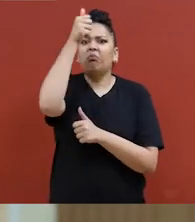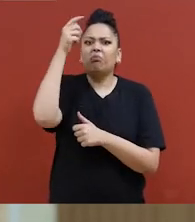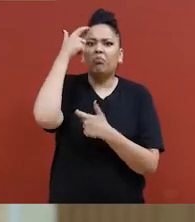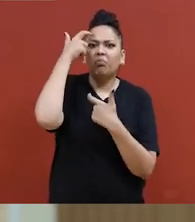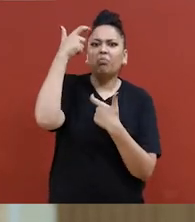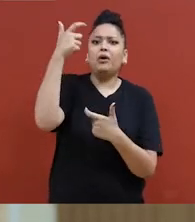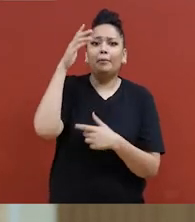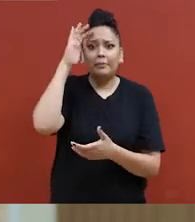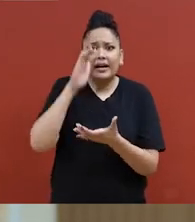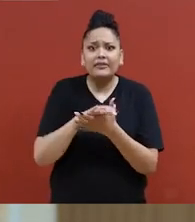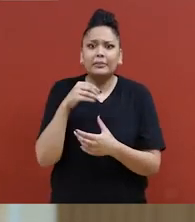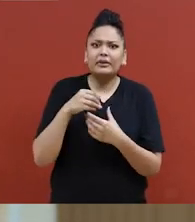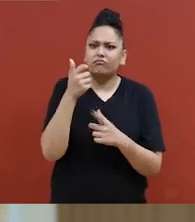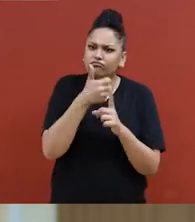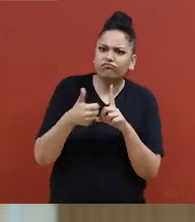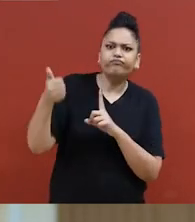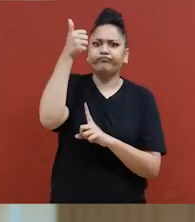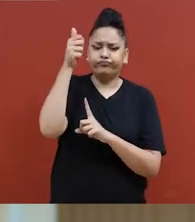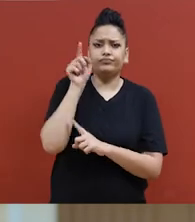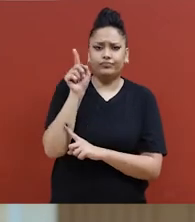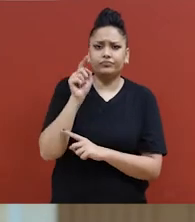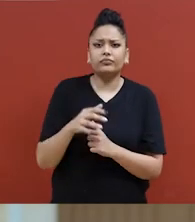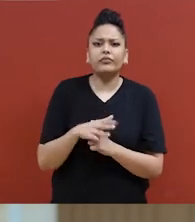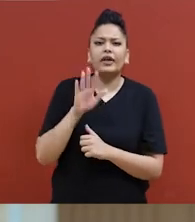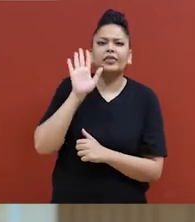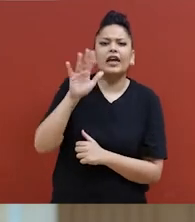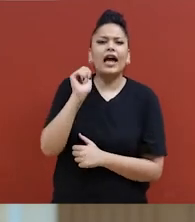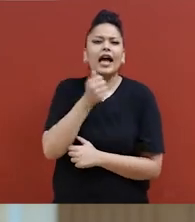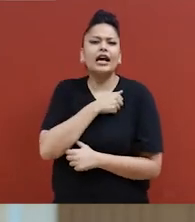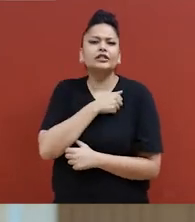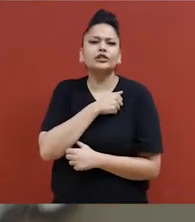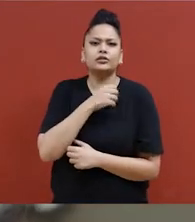peuvent considérer toutes les femmes et les femmes handicapées.